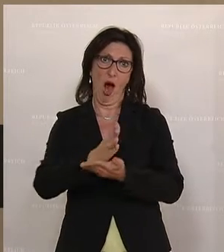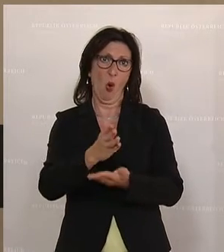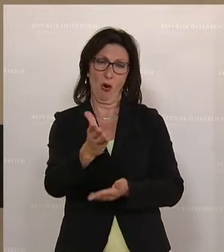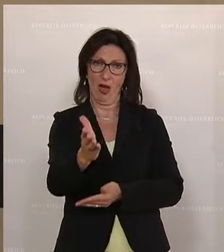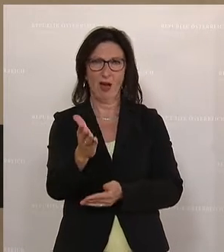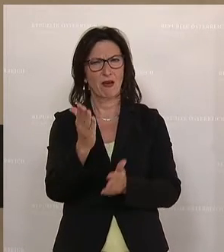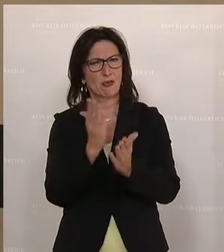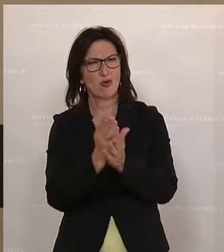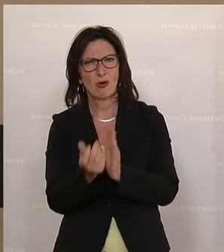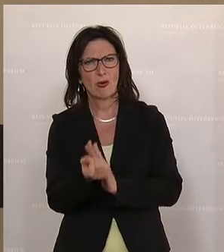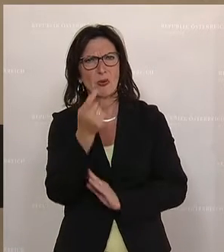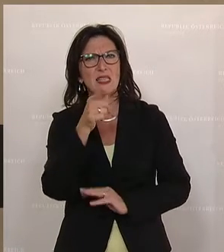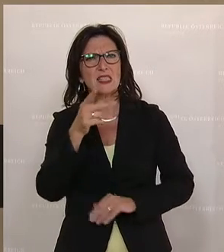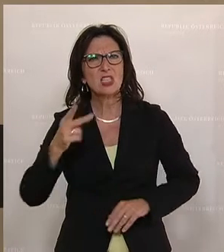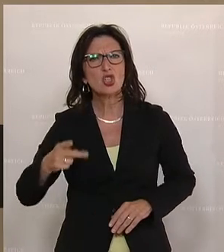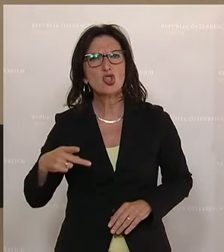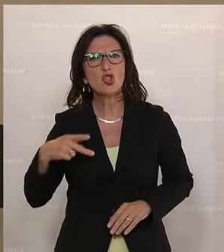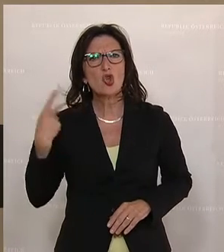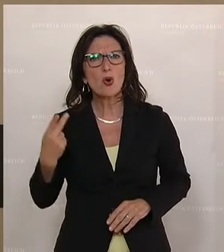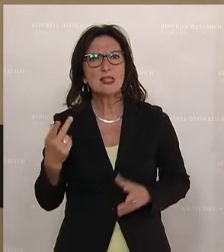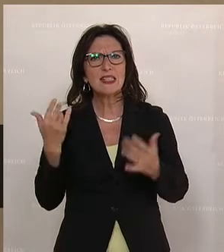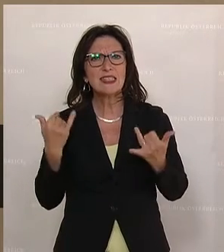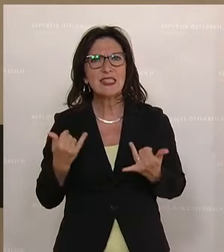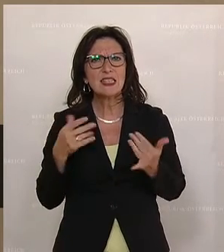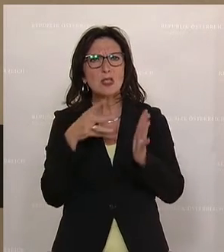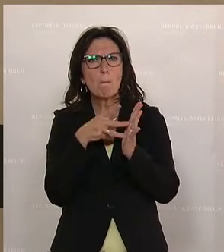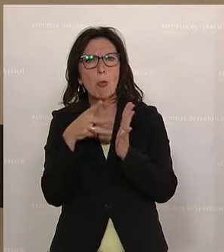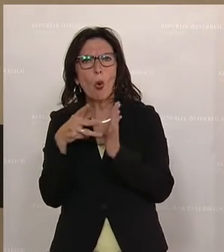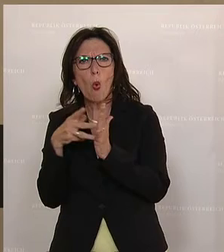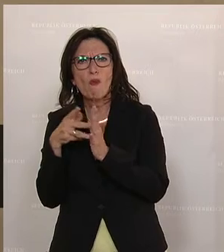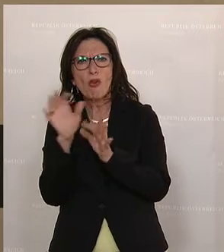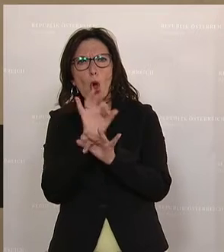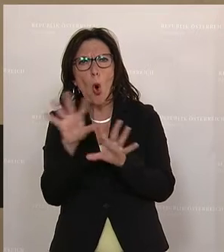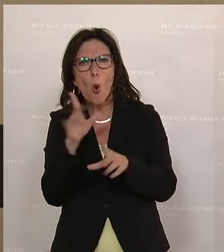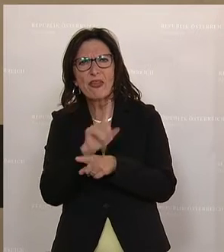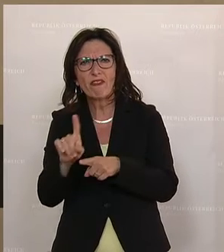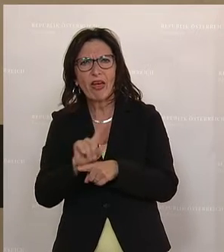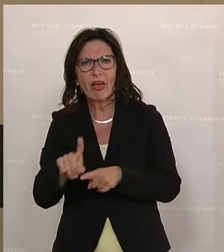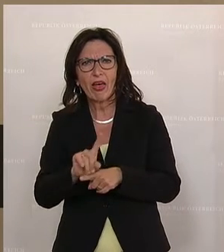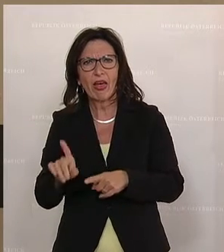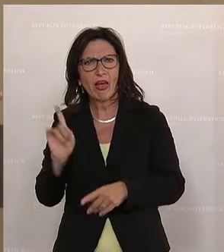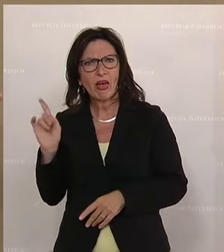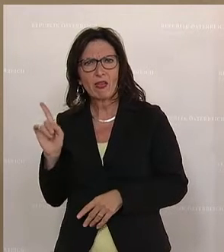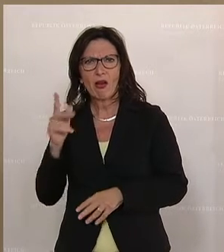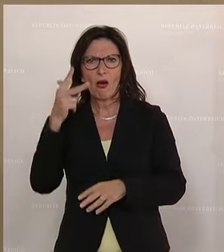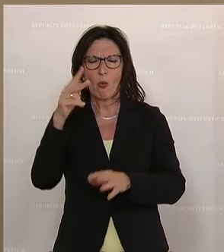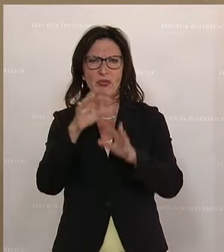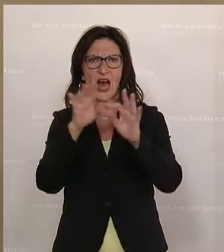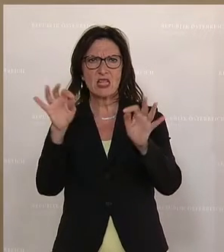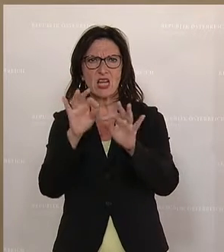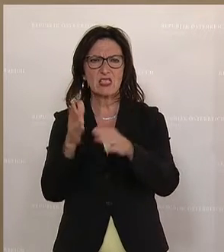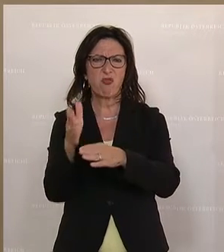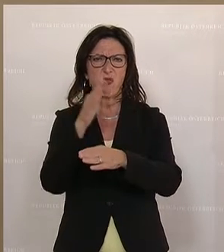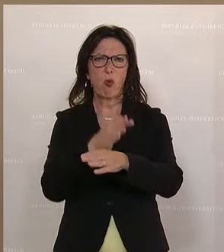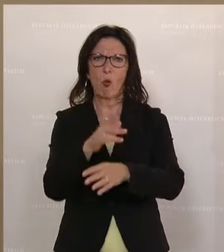sagt, wir sind stolz, dass wir eine lückenlose Überprüfung vom Rechnungshof haben und drei Sätze davor spricht